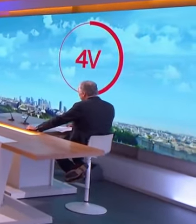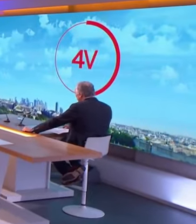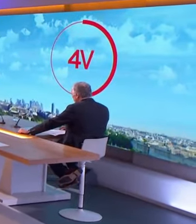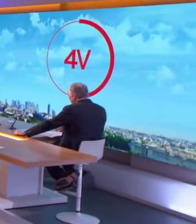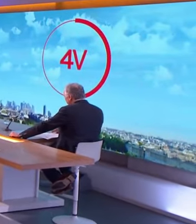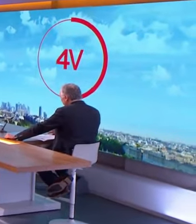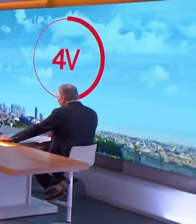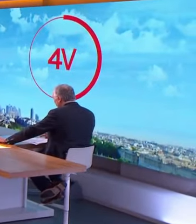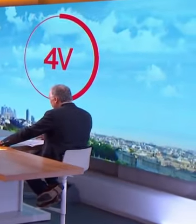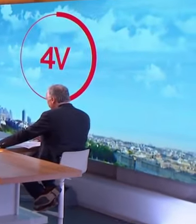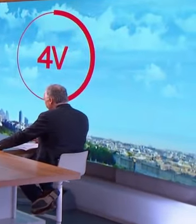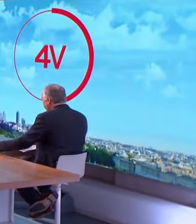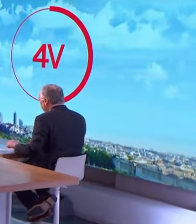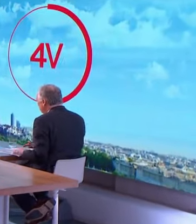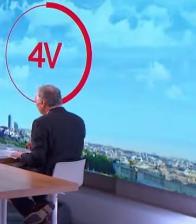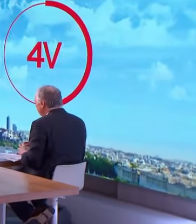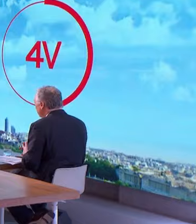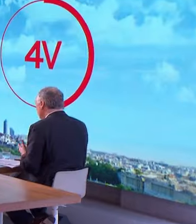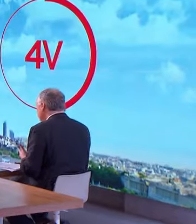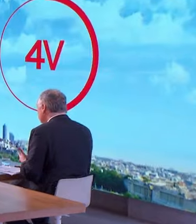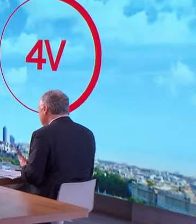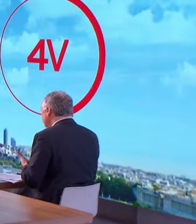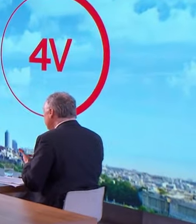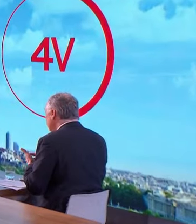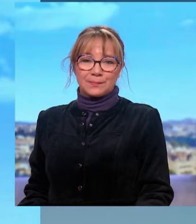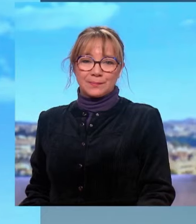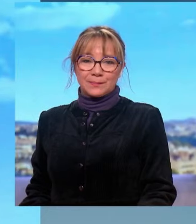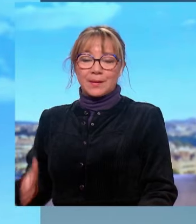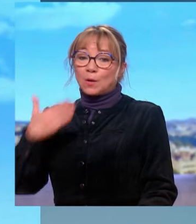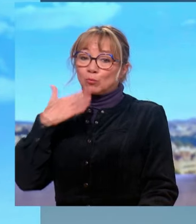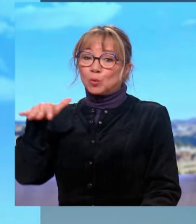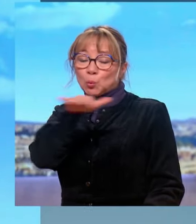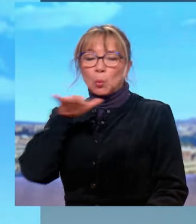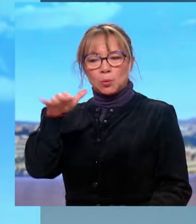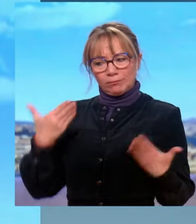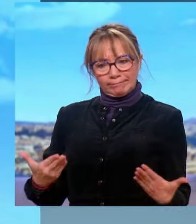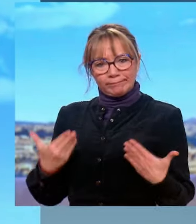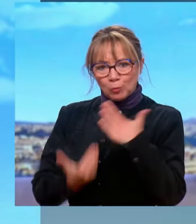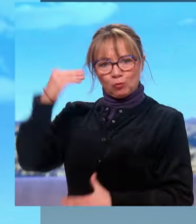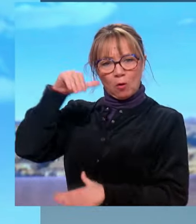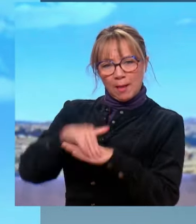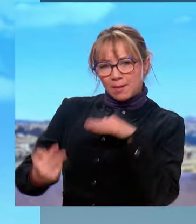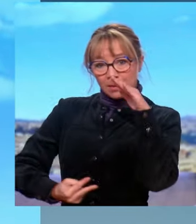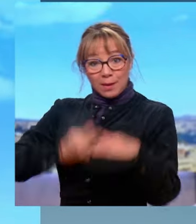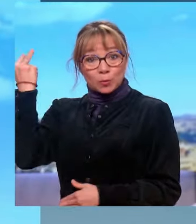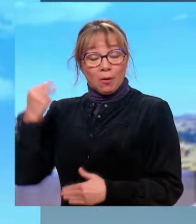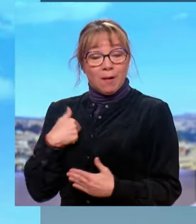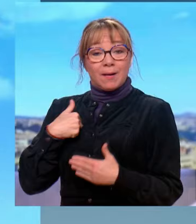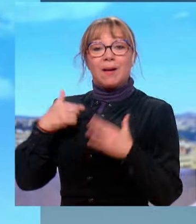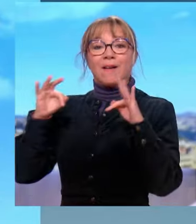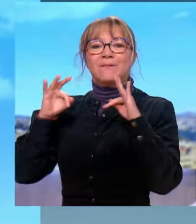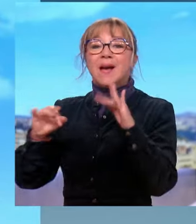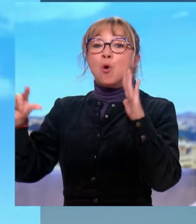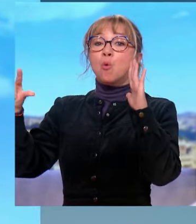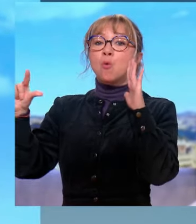Bonjour à tous, bonjour, Pierre-Alexandre Anglade. C'est aujourd'hui la journée nationale de la laïcité, le 9 décembre. Pourquoi ? Parce qu'on célèbre la loi de 1905,